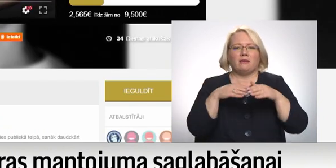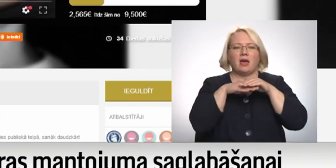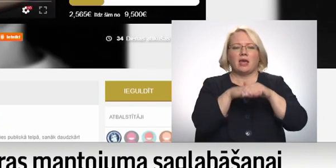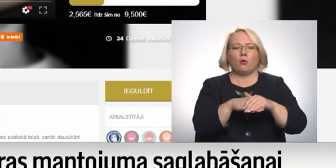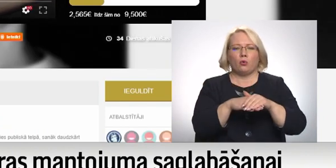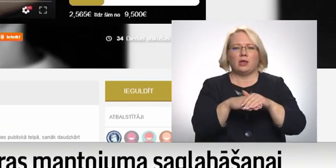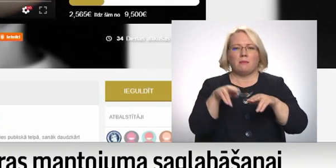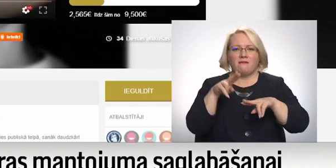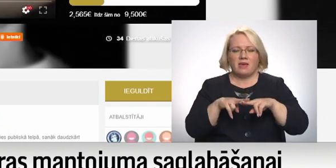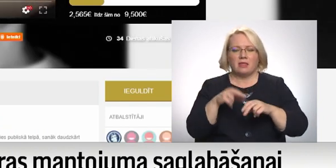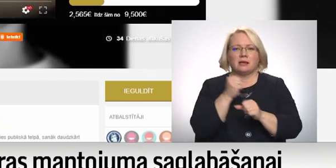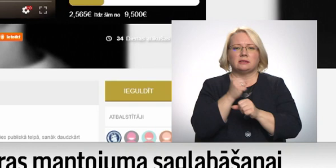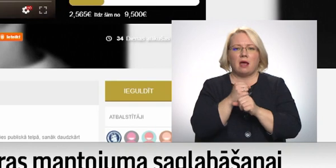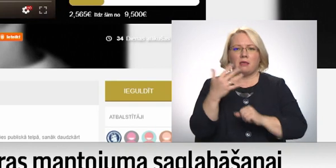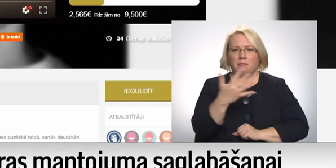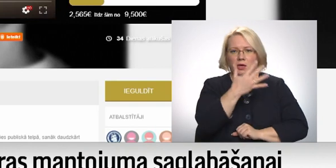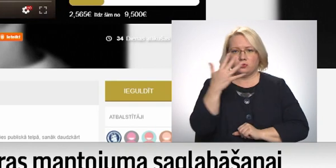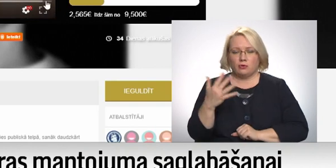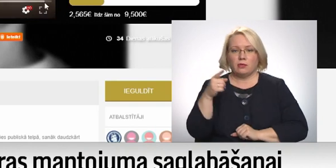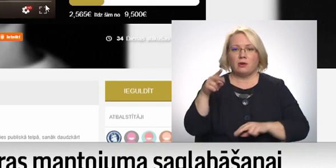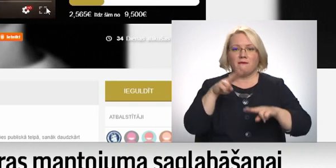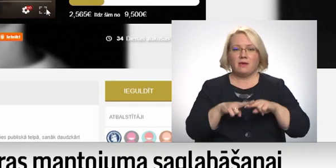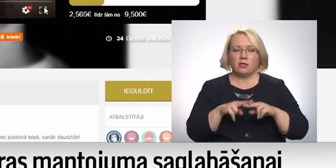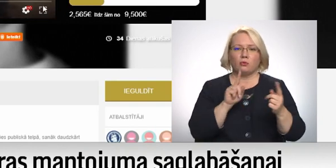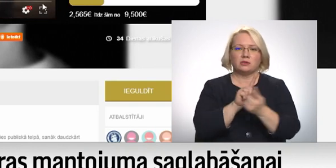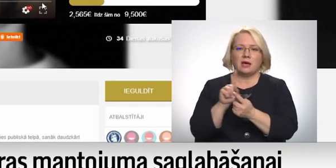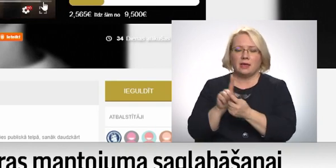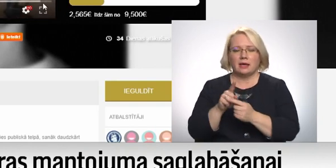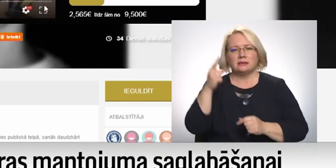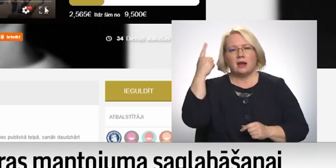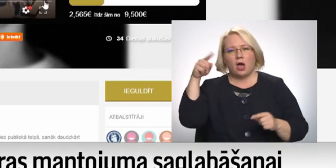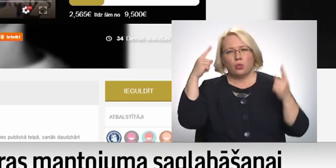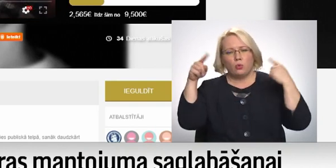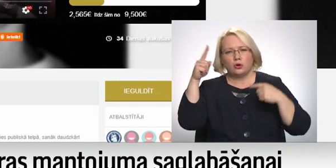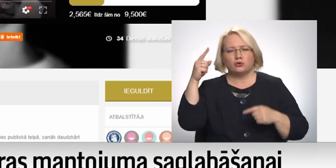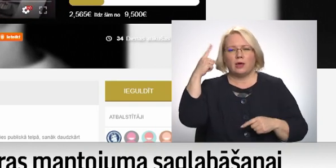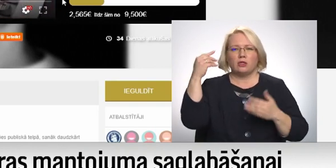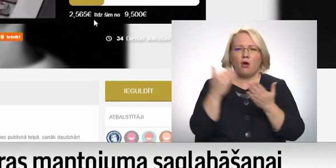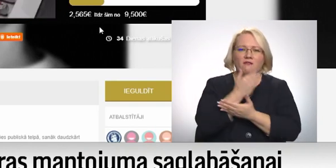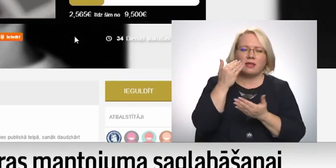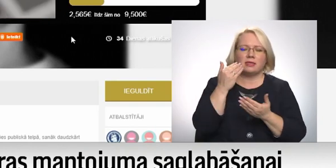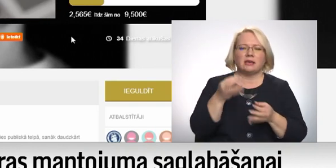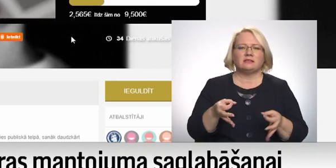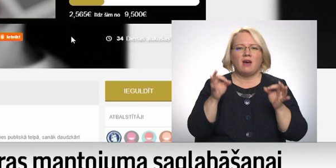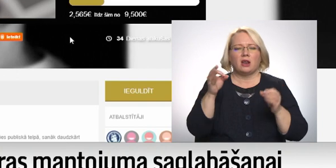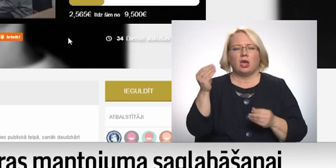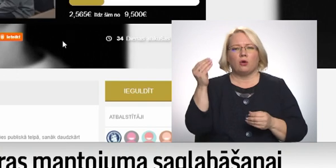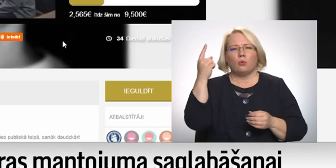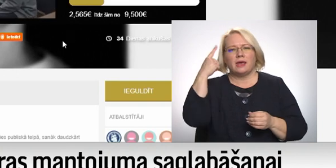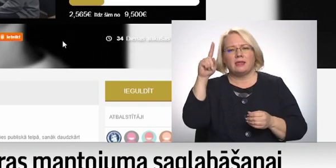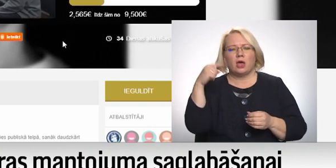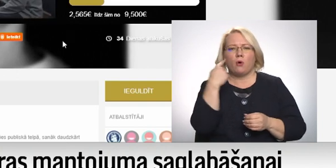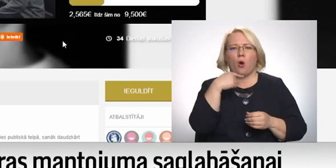darbojas aptuveni piecus gadus. Tā ir vietni, kur satikties radošu inovatīvu sabiedriski nozīmīgi ideja autoriem un cilvēkiem,